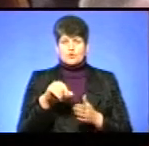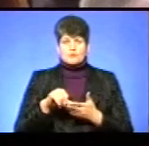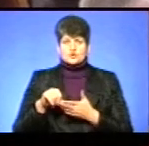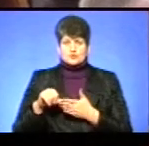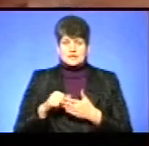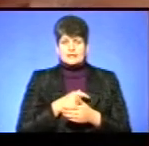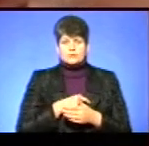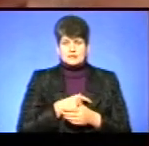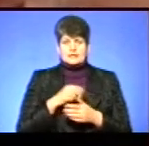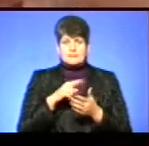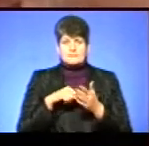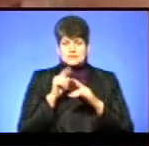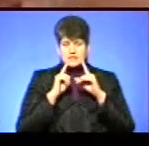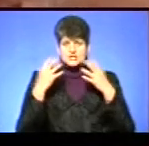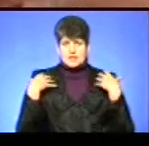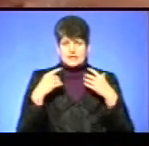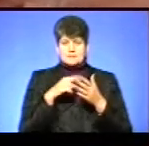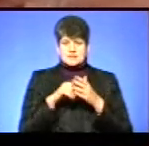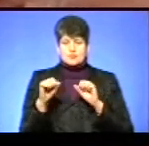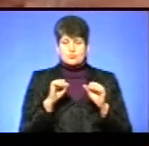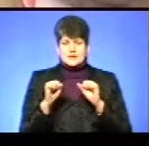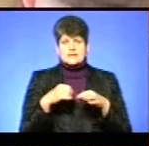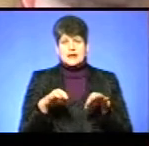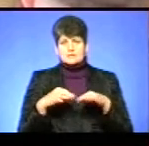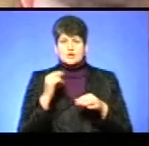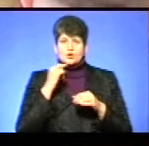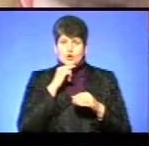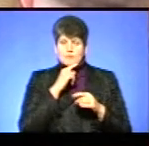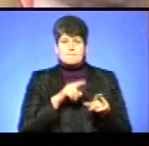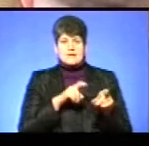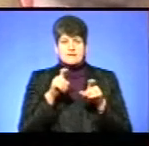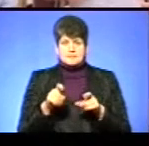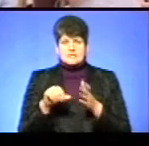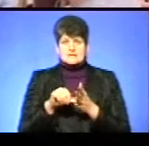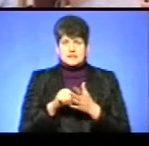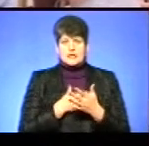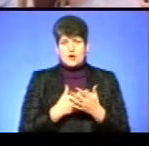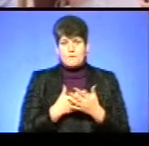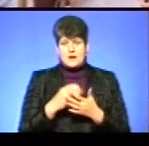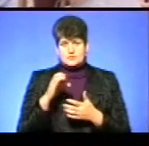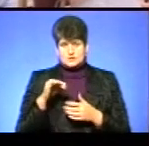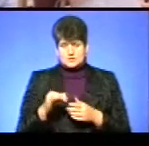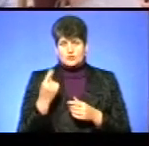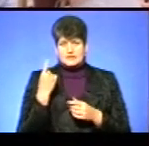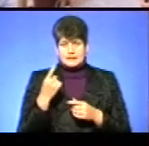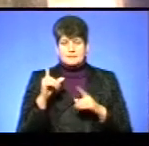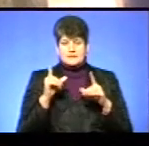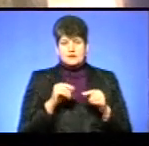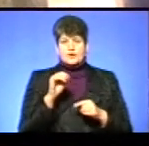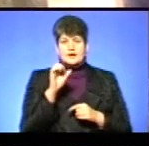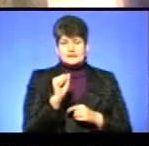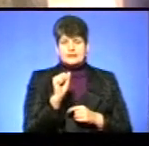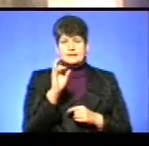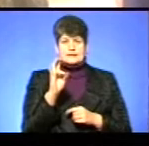депутати міськради, начальники міських управлінь транспорту та економіки, перевізники, представники громадськості. Один із перевізників Андрій Немака